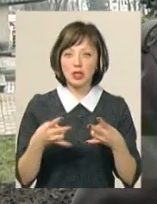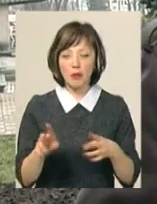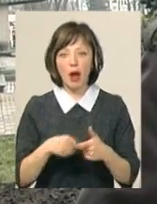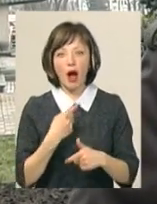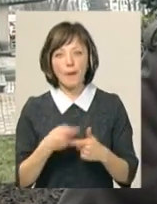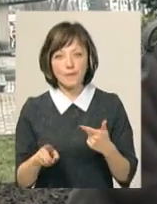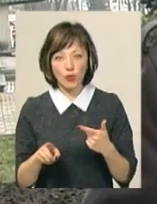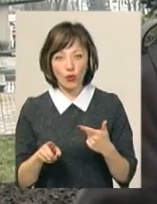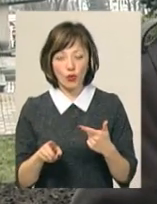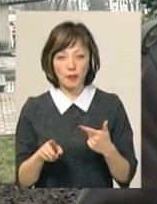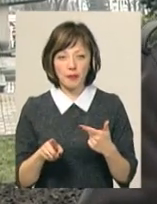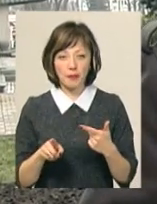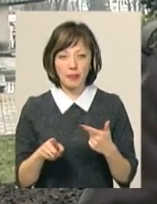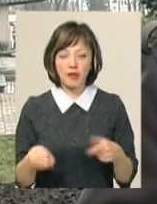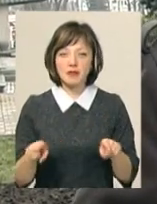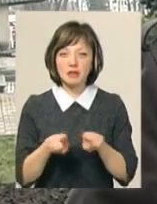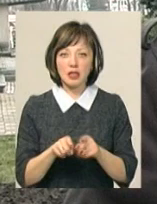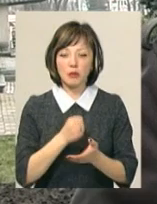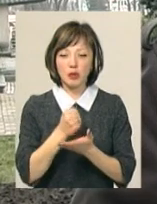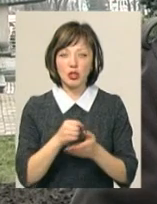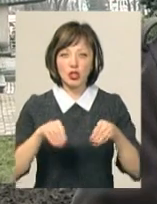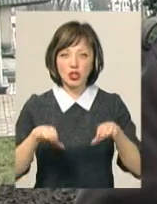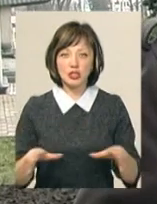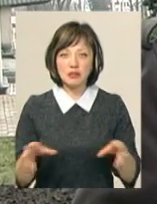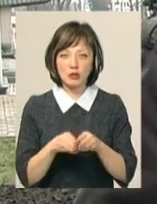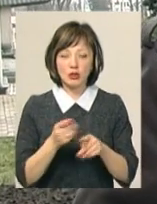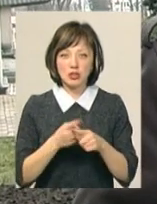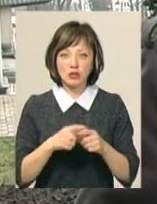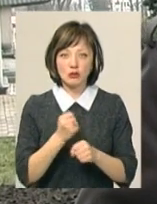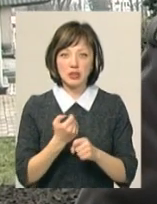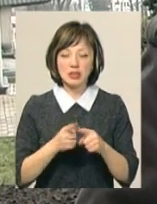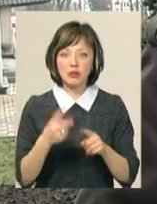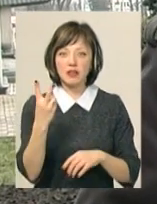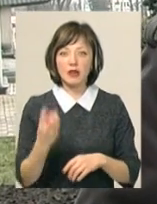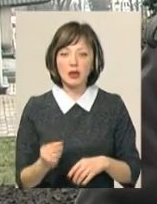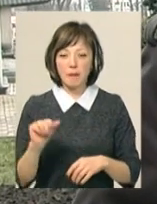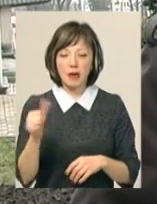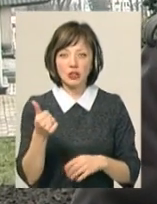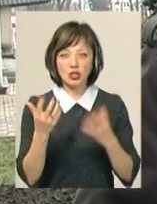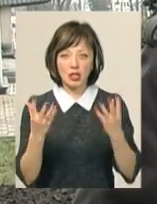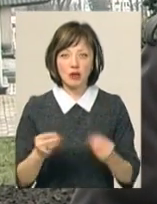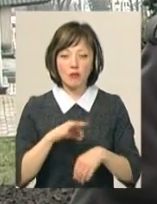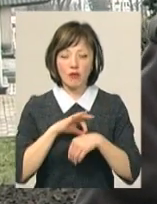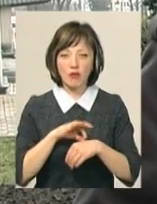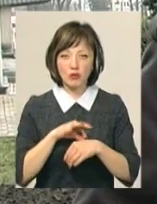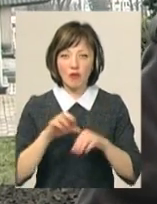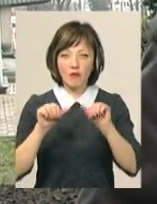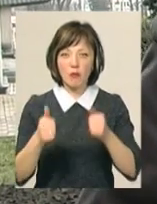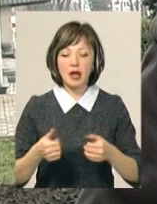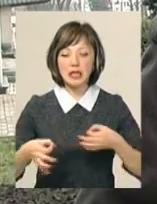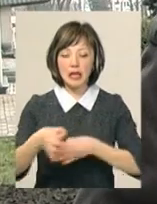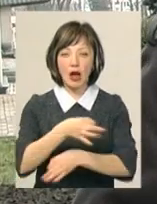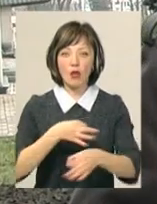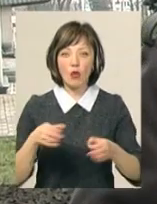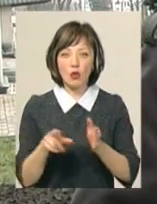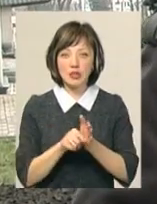або прийняли рішення і спільно це зробили. Це буде тривати два дні. Перший день ми проводимо у форматі діалогу